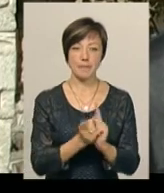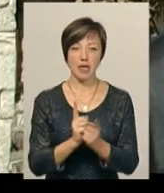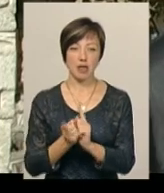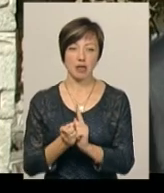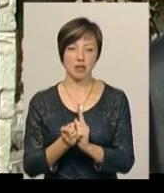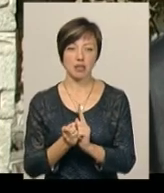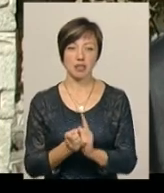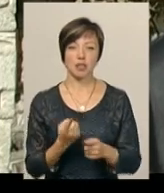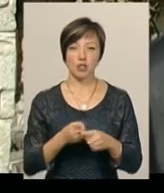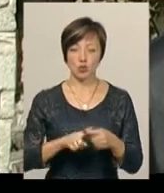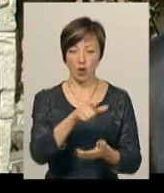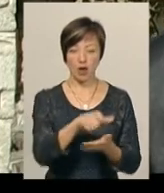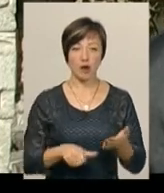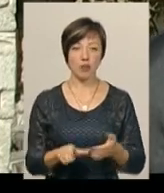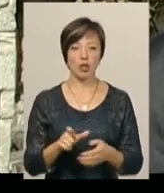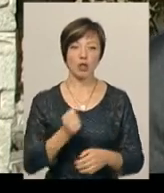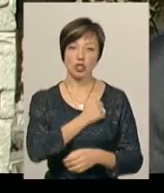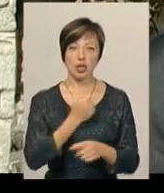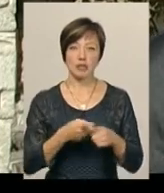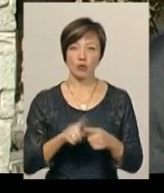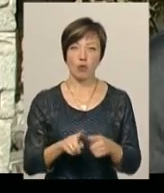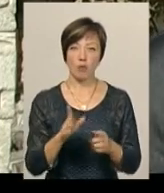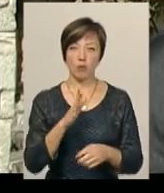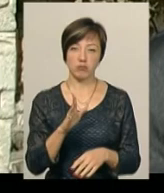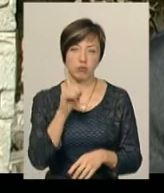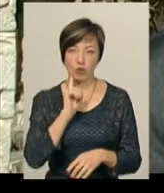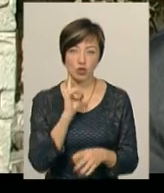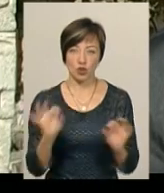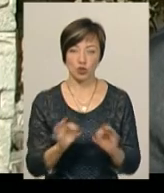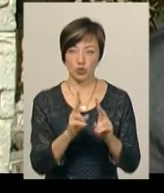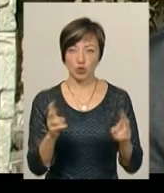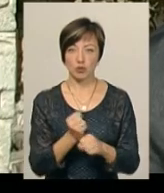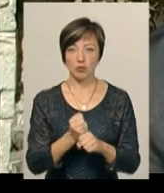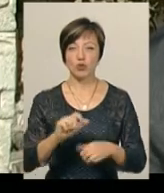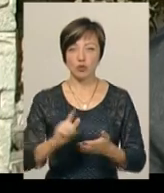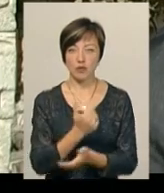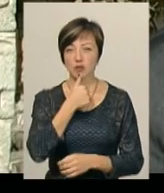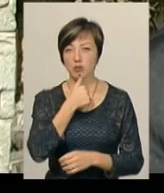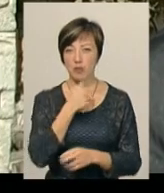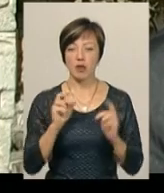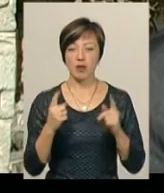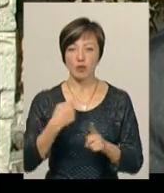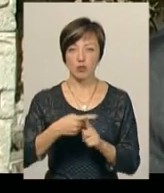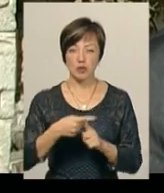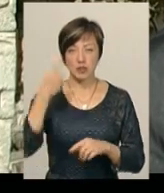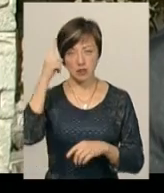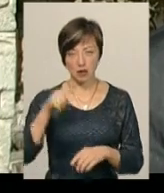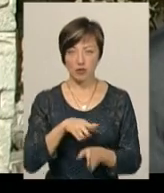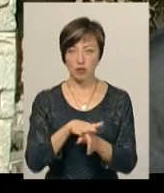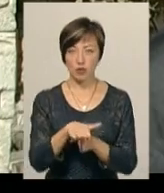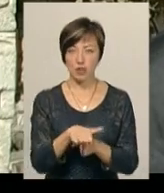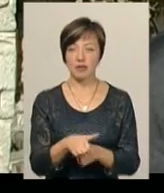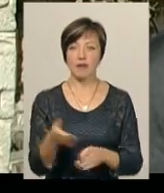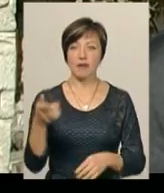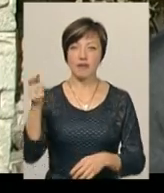цю грамоту. На жаль, поки що цього ніхто не зробив, але зараз буде чергова спроба. Плюс, наскільки я знаю, має відбутись візит